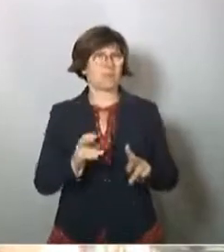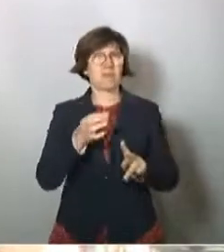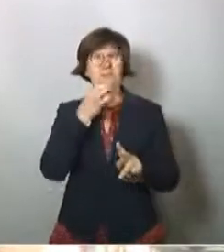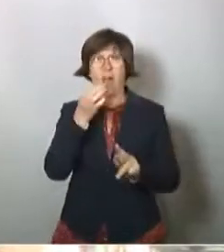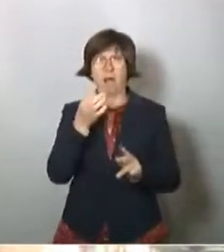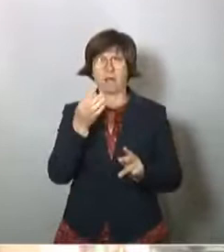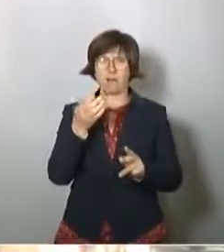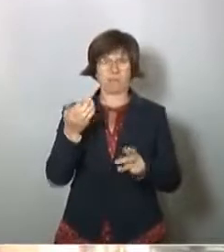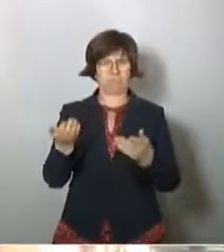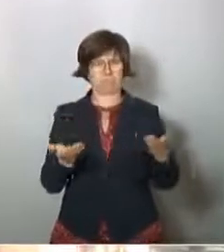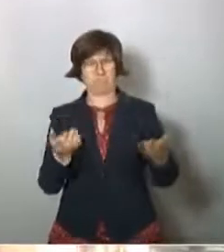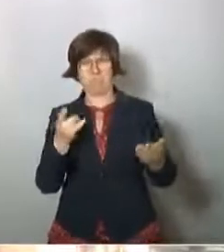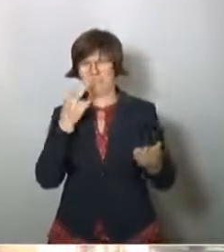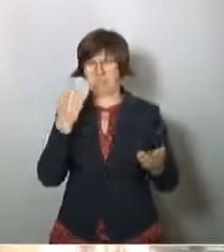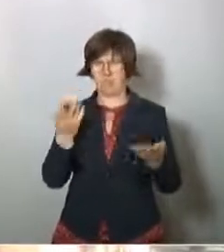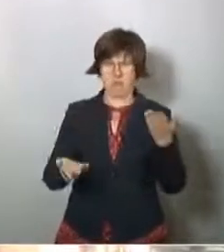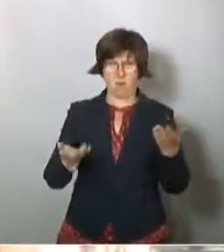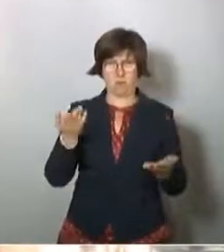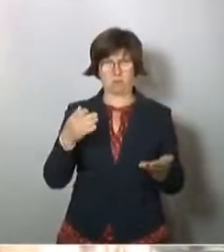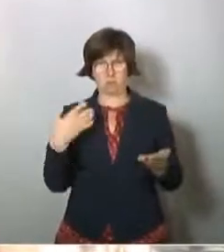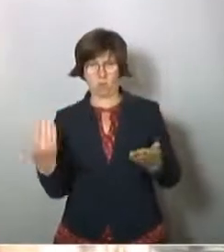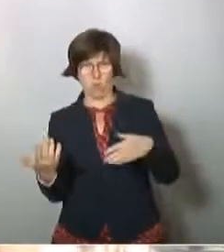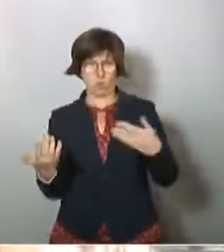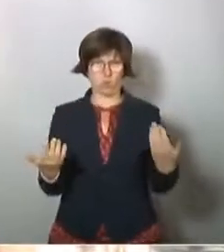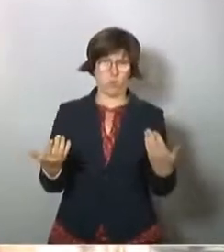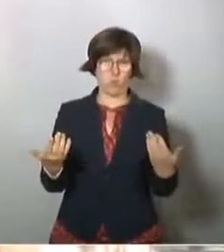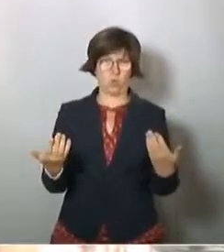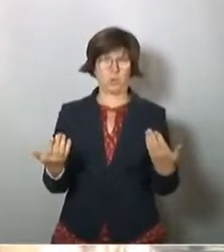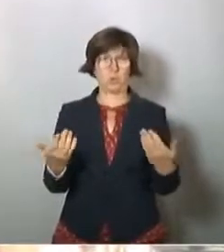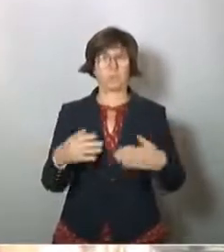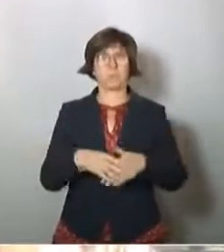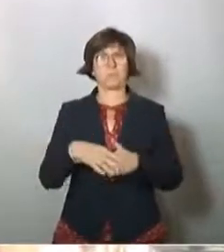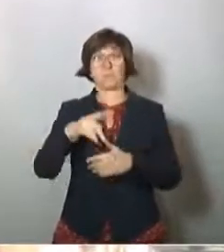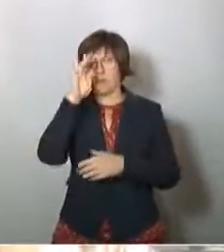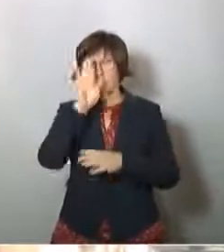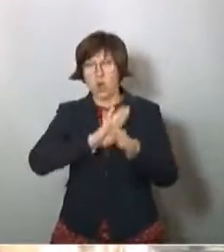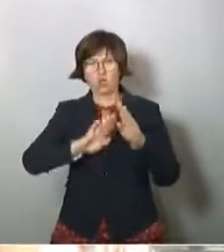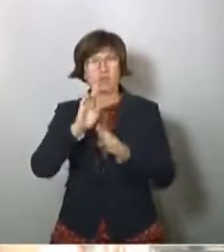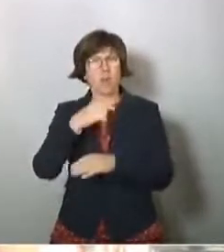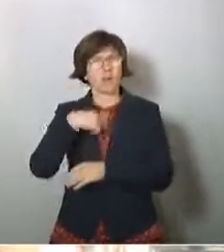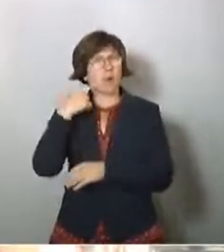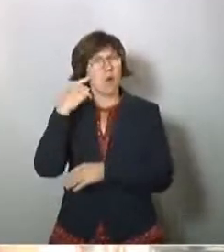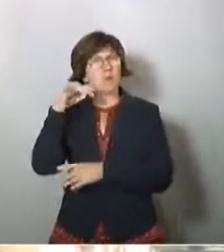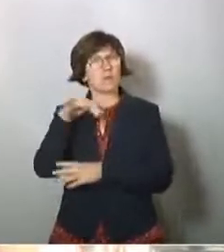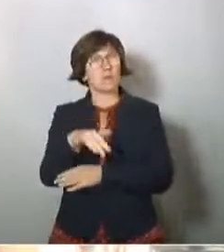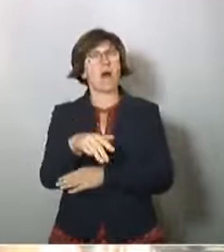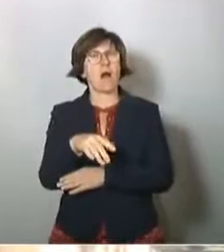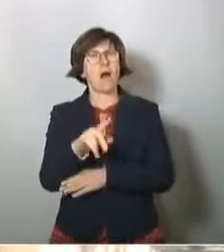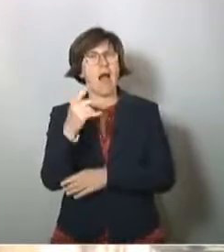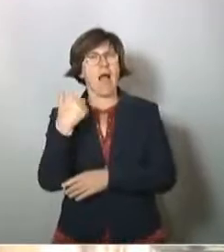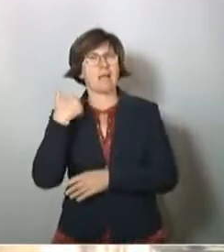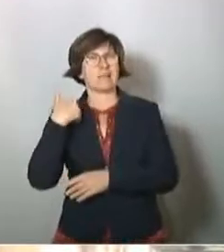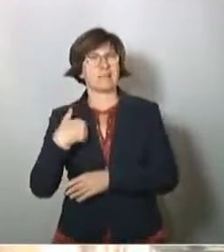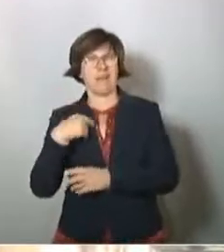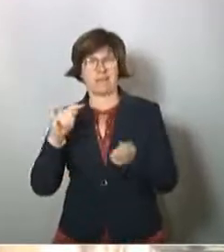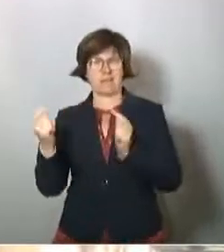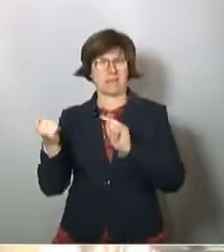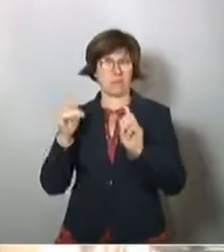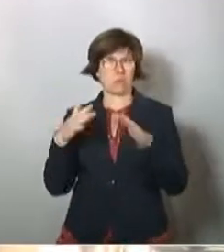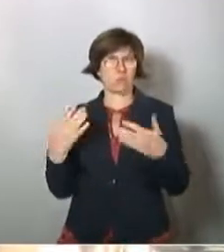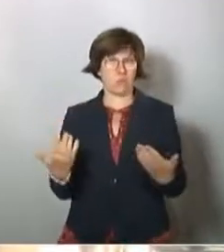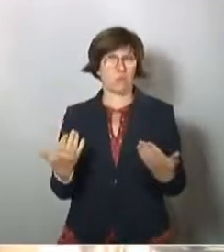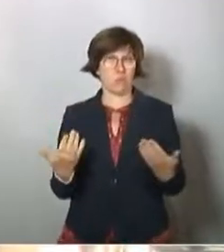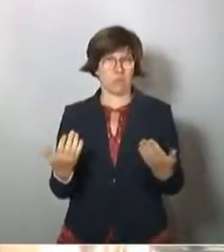Frage auch der Abwägung beider Sachen. Wir haben ja auch teilweise in Deutschland, glaube ich, eine einseitige Diskussion gehabt.